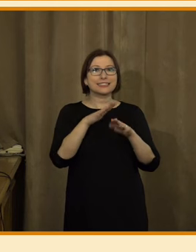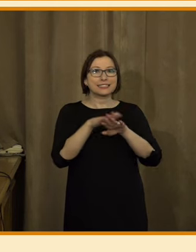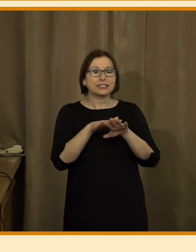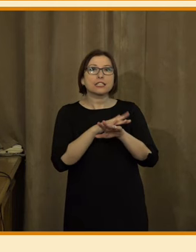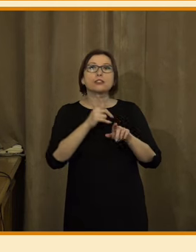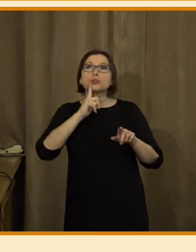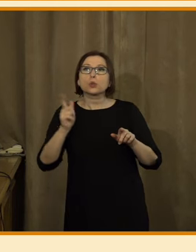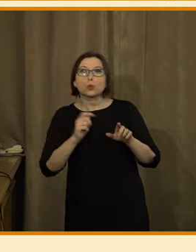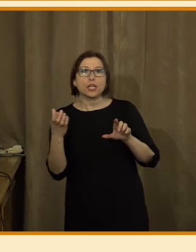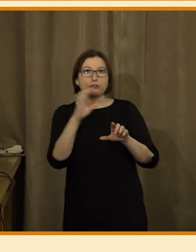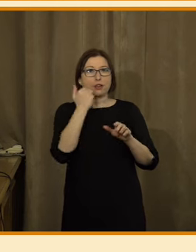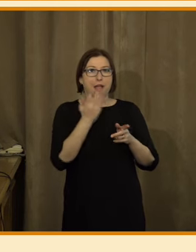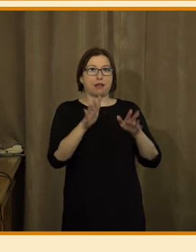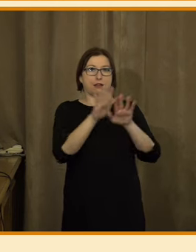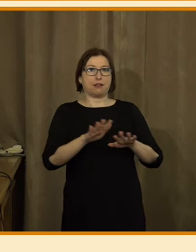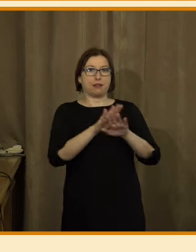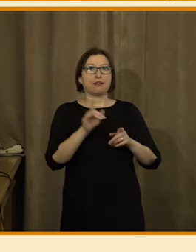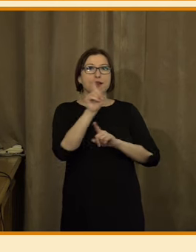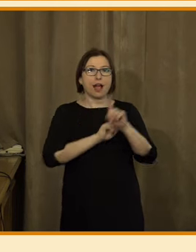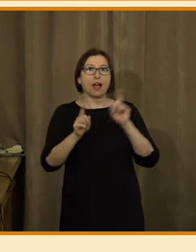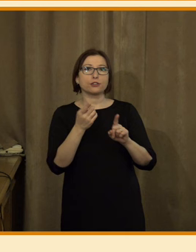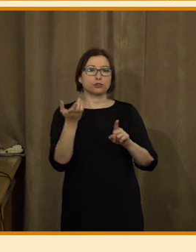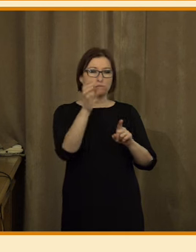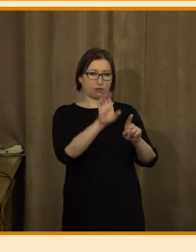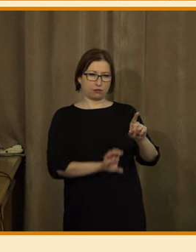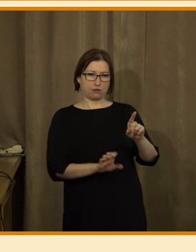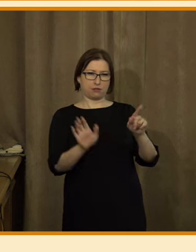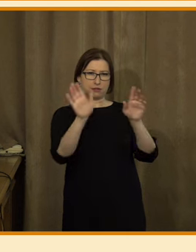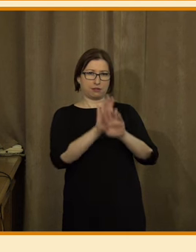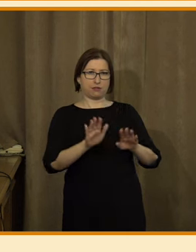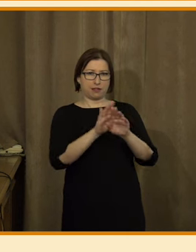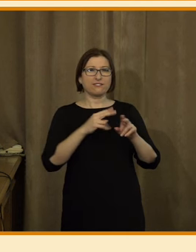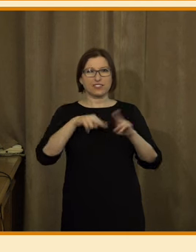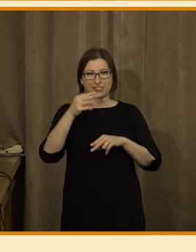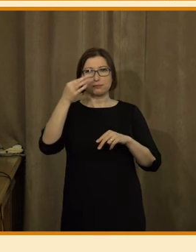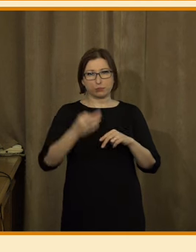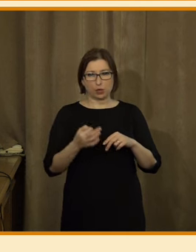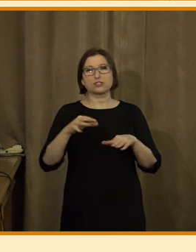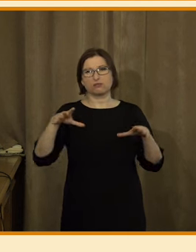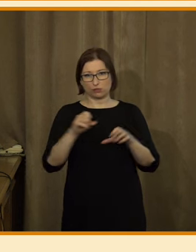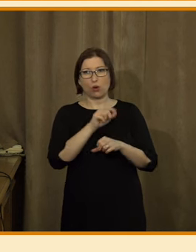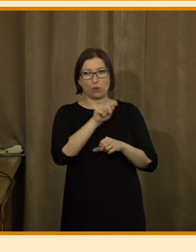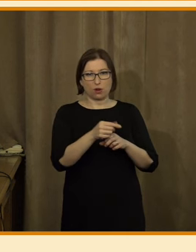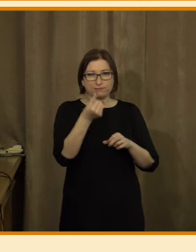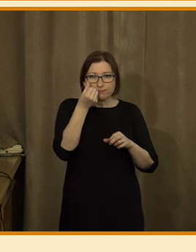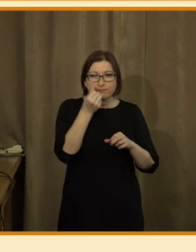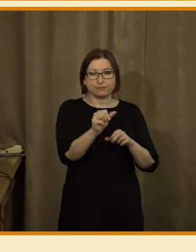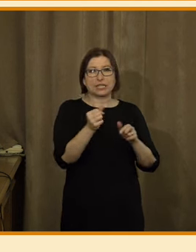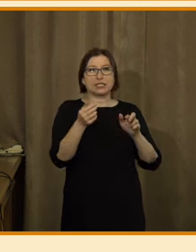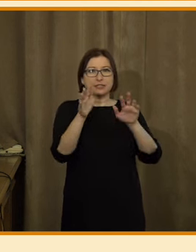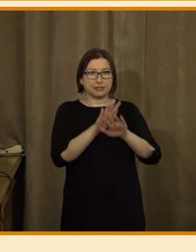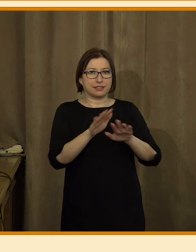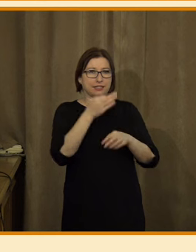skutečný obraz zastoupení jednotlivých názorových proudu ve společnosti. Souhlasí drtivá většina dotázaných. Když se